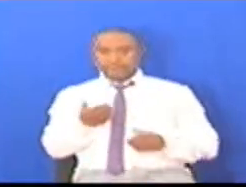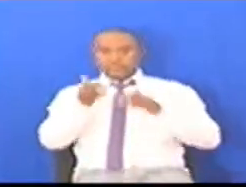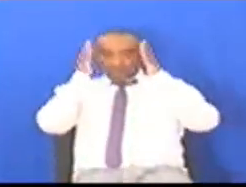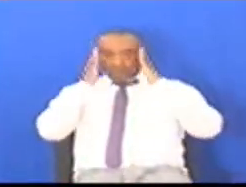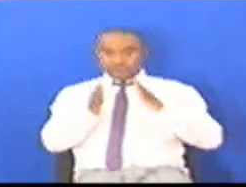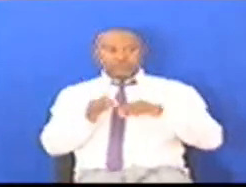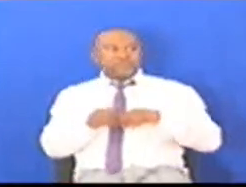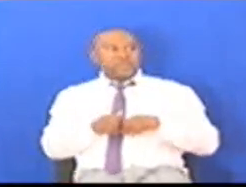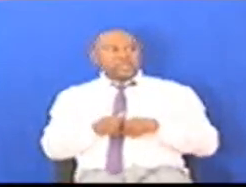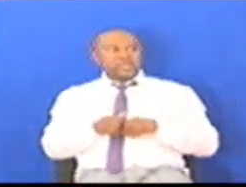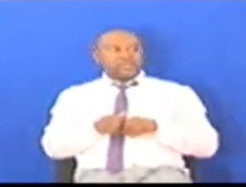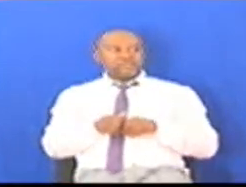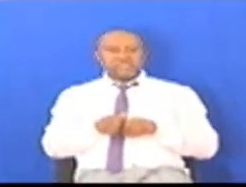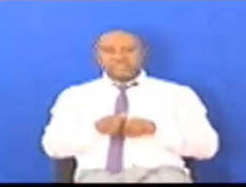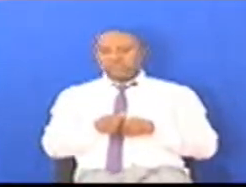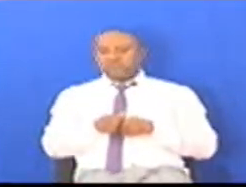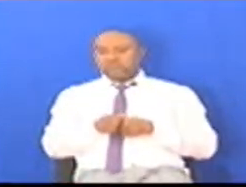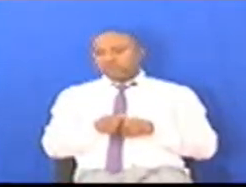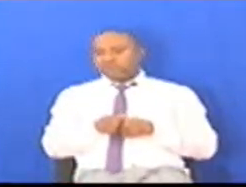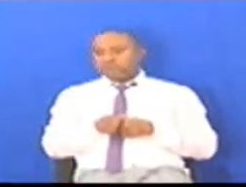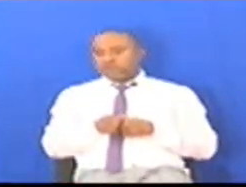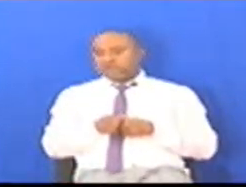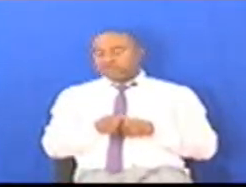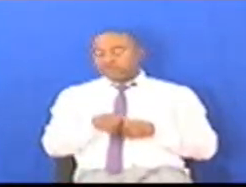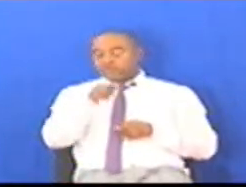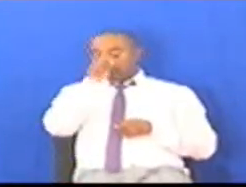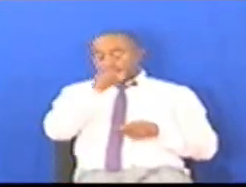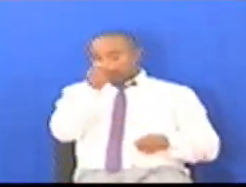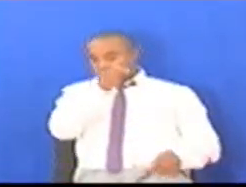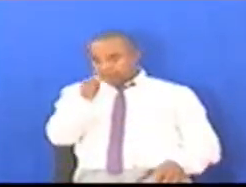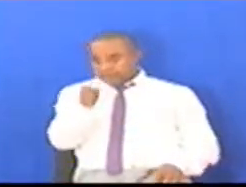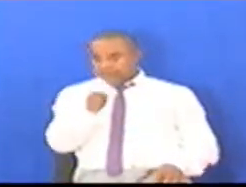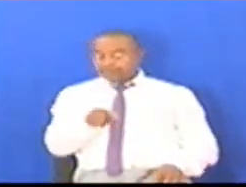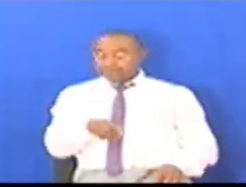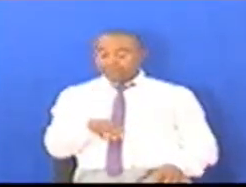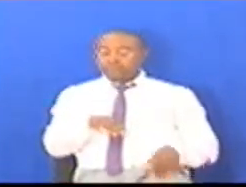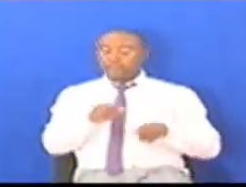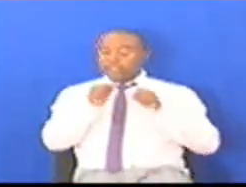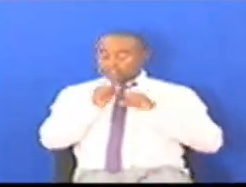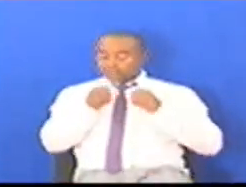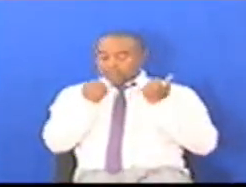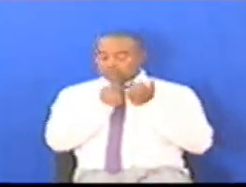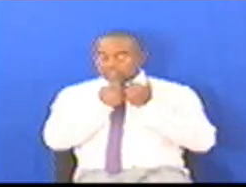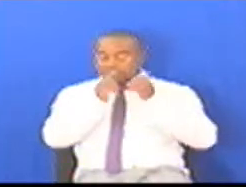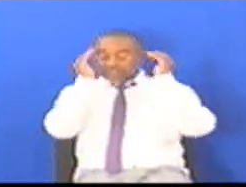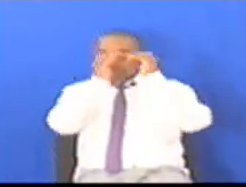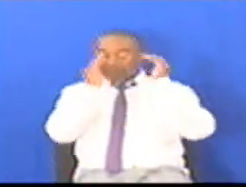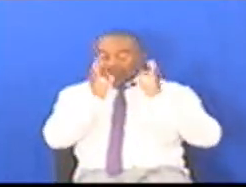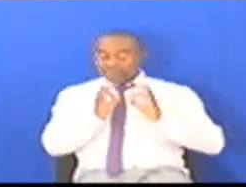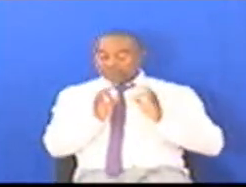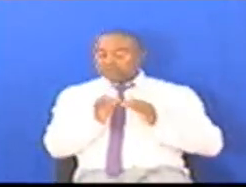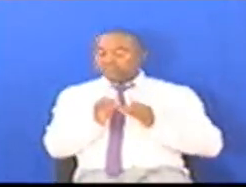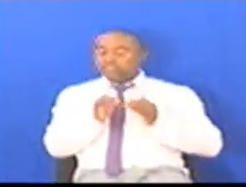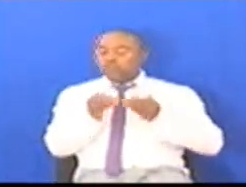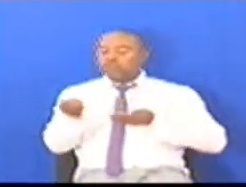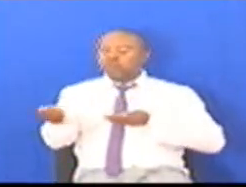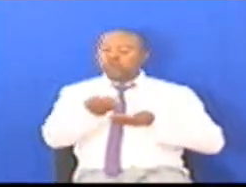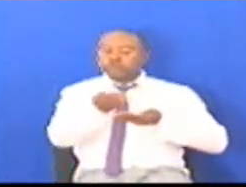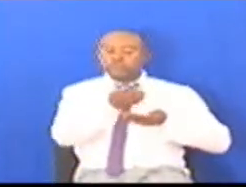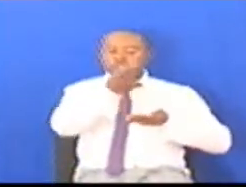Wa Tanzania Inabidi tuwe na mifumo ya kodi Ambayo